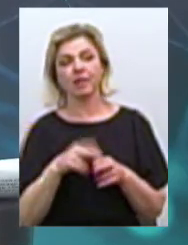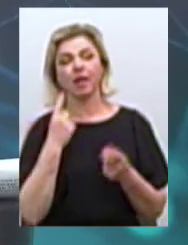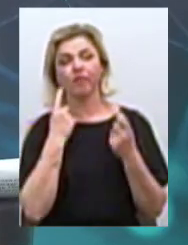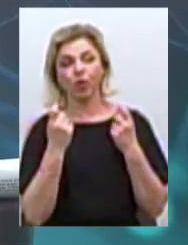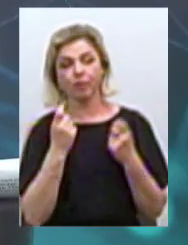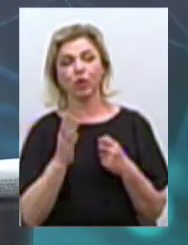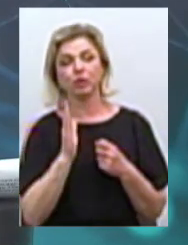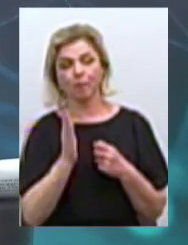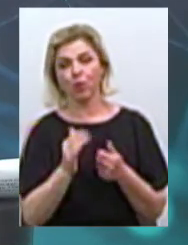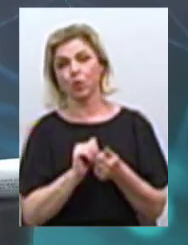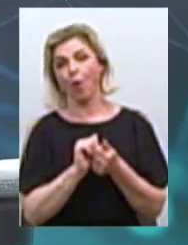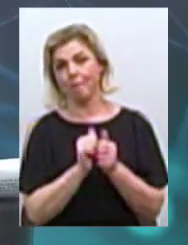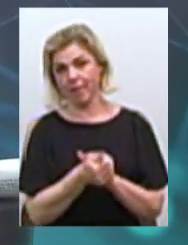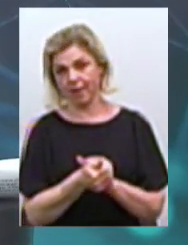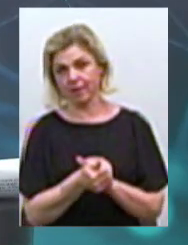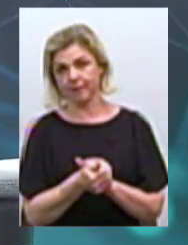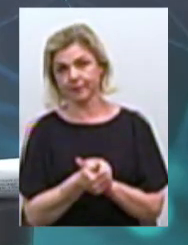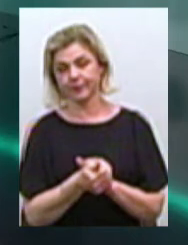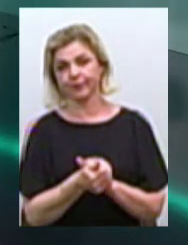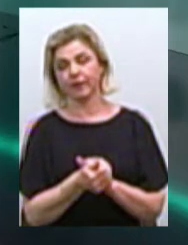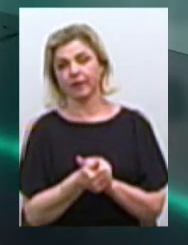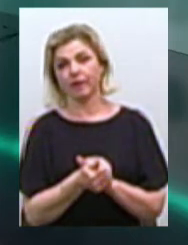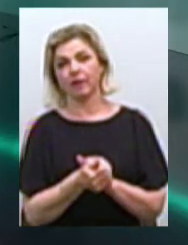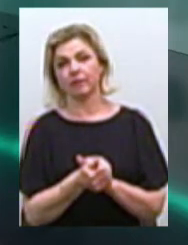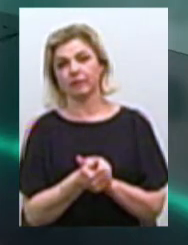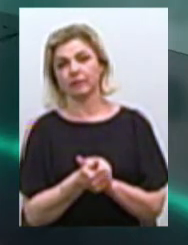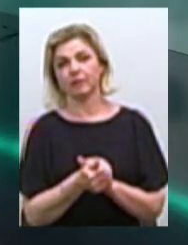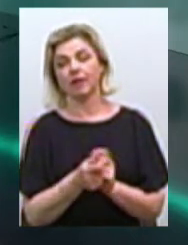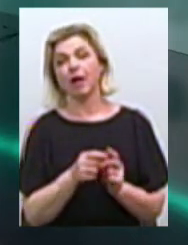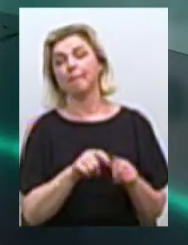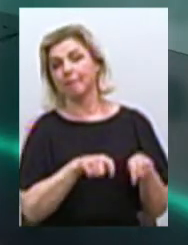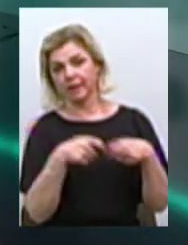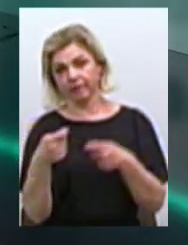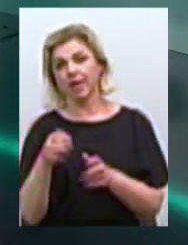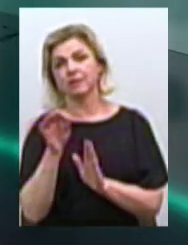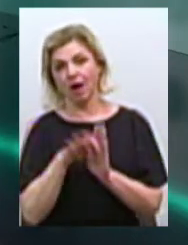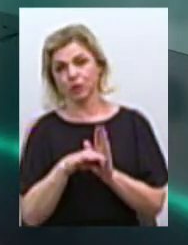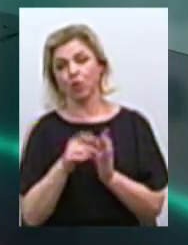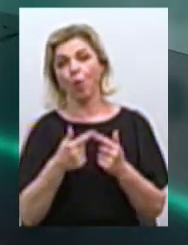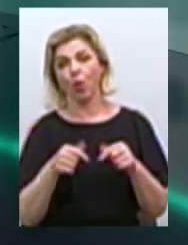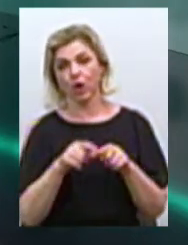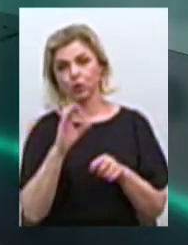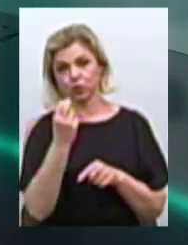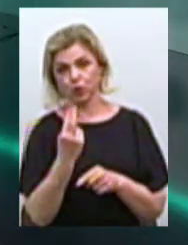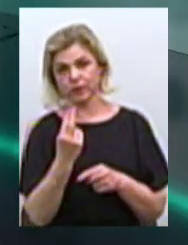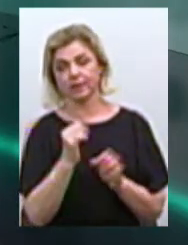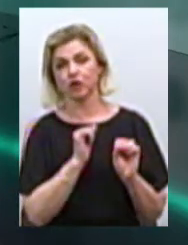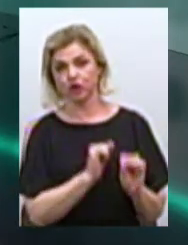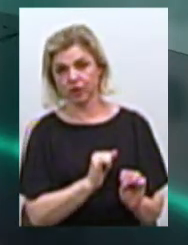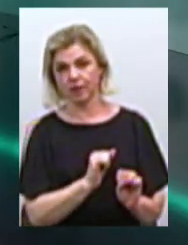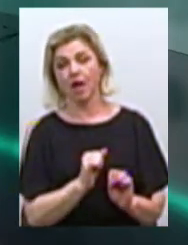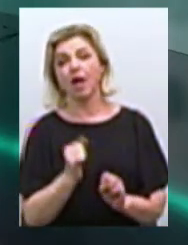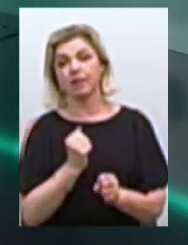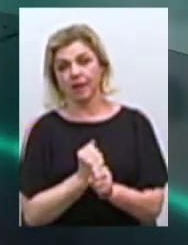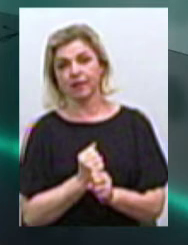буде путем обмена поступати сразу органам соцзащити. тому ми робимо